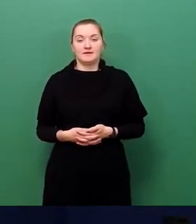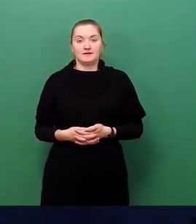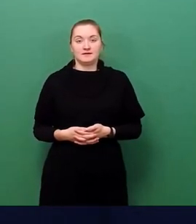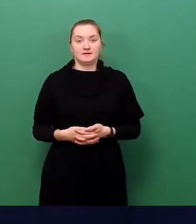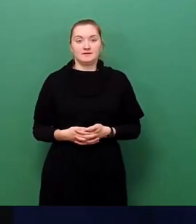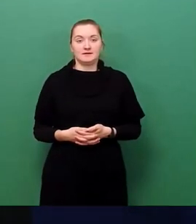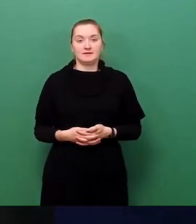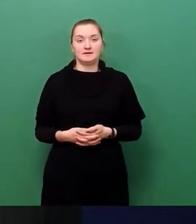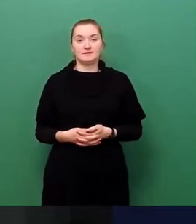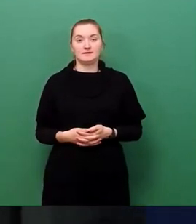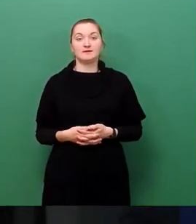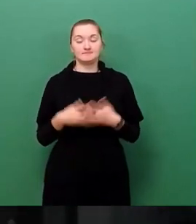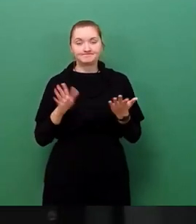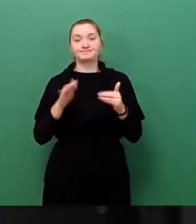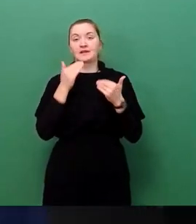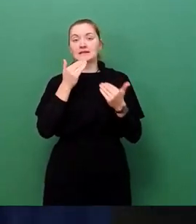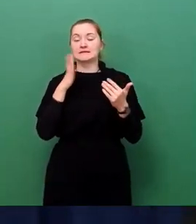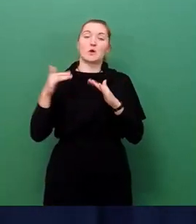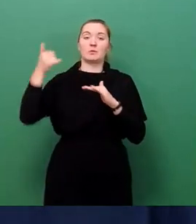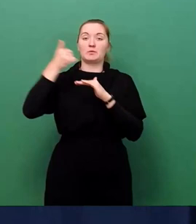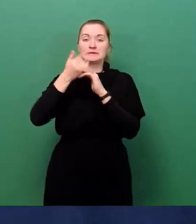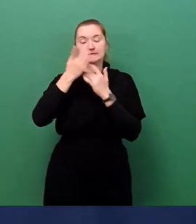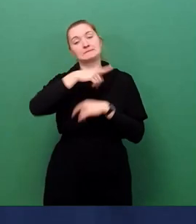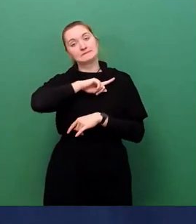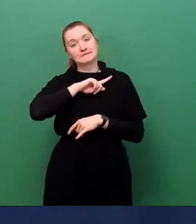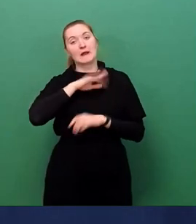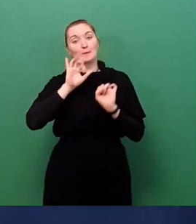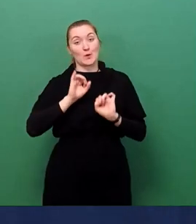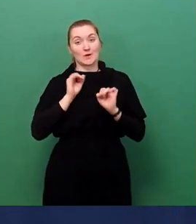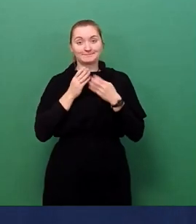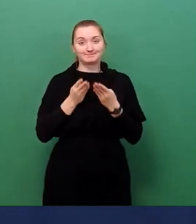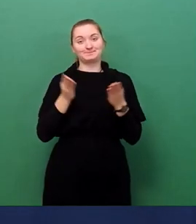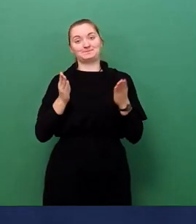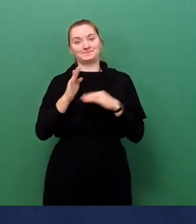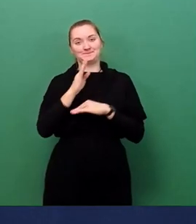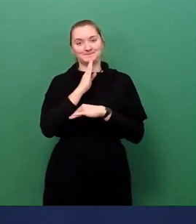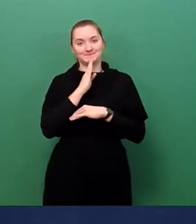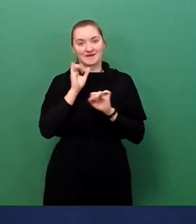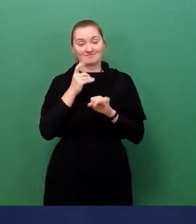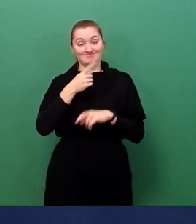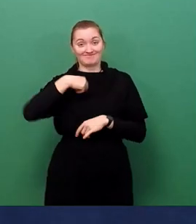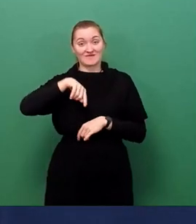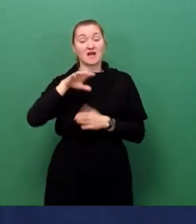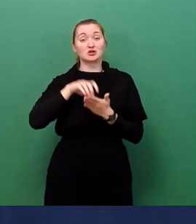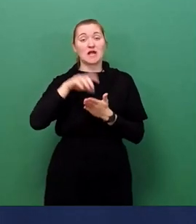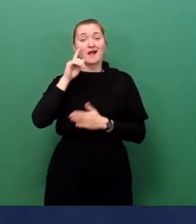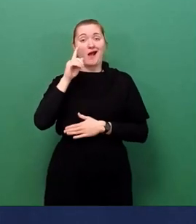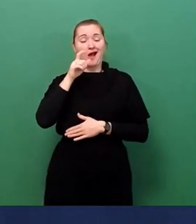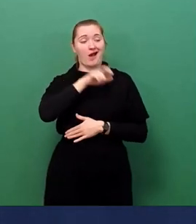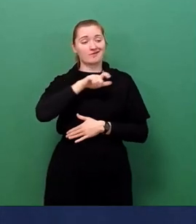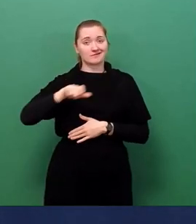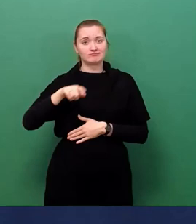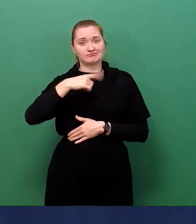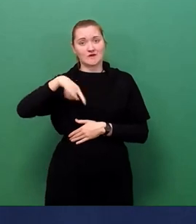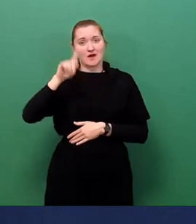Ja, vielen Dank, Oberbürgermeister, für die Gelegenheit. Wir haben als Stadträte in diesem Rat und auch Sie als